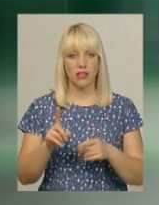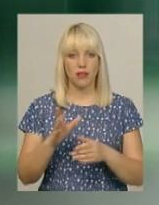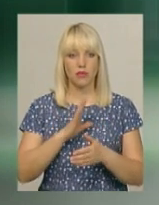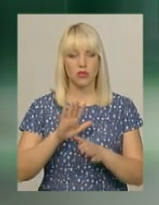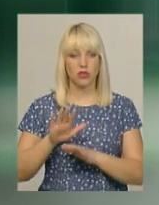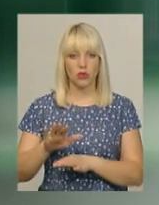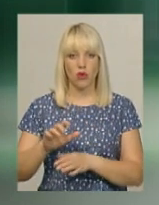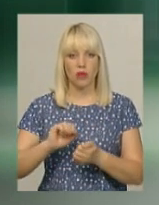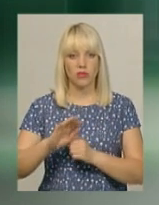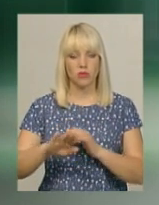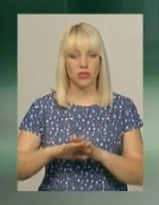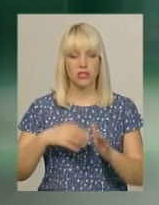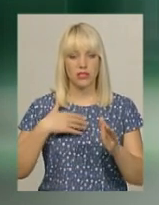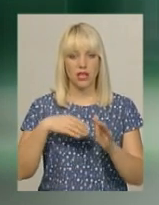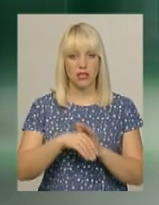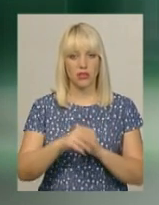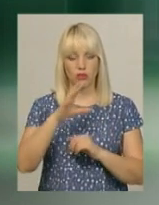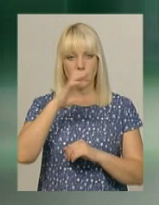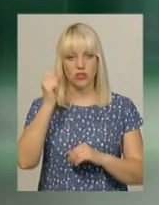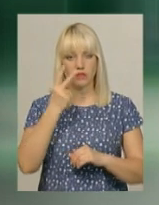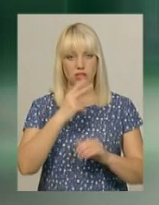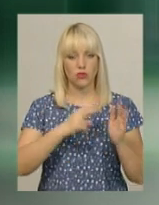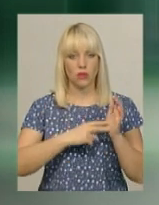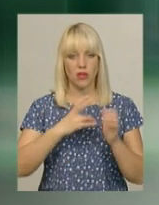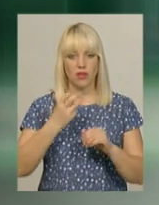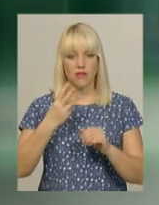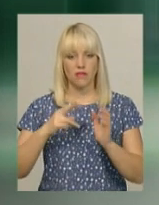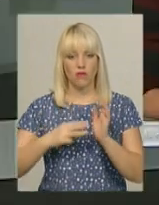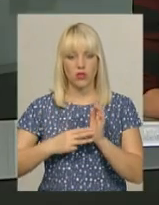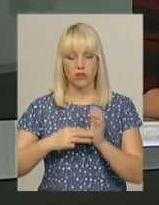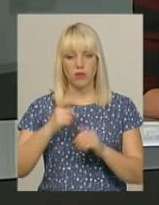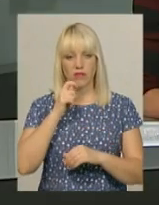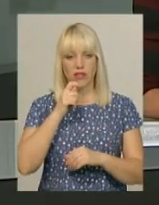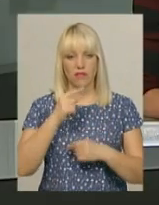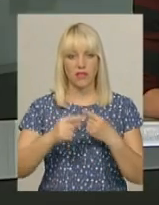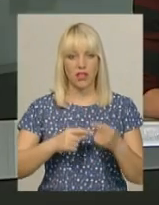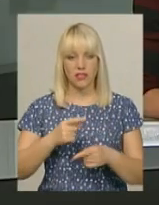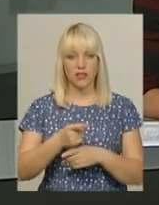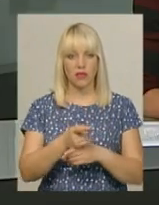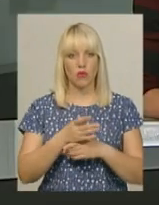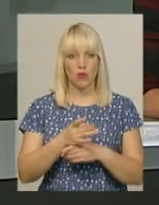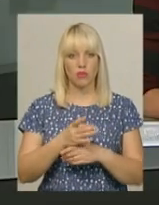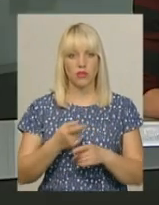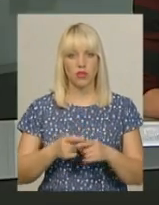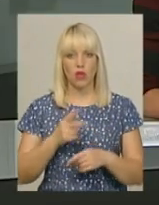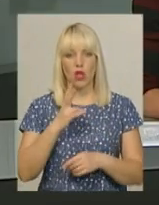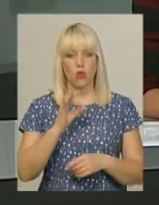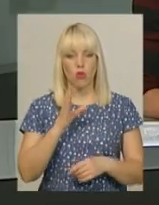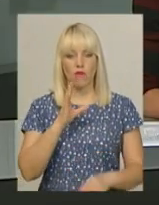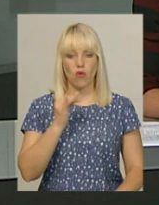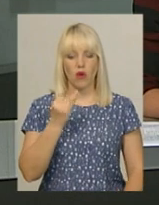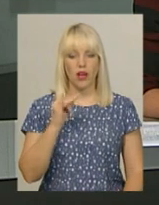Загинув Костянтин у ніч з 27 на 28 квітня внаслідок мінометного обстрілу у Новоайдарі Луганської області.